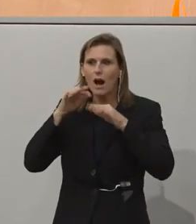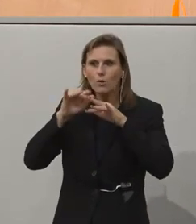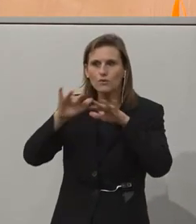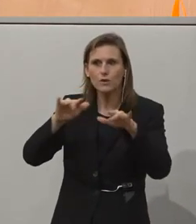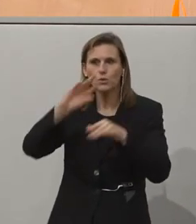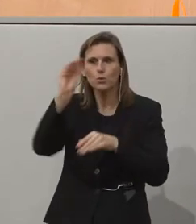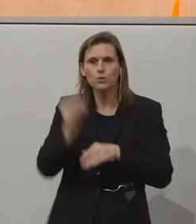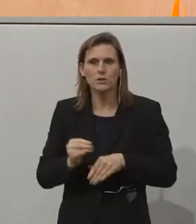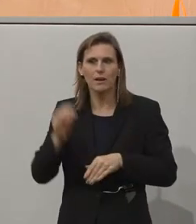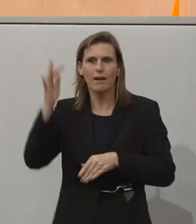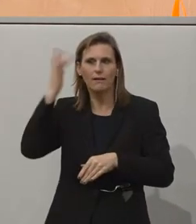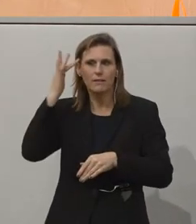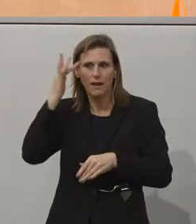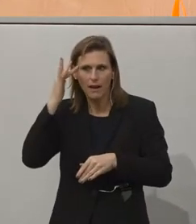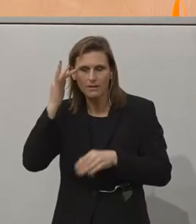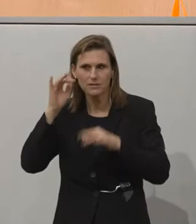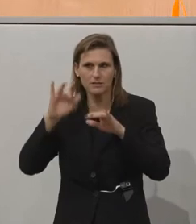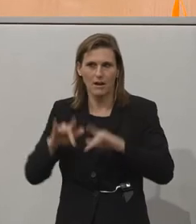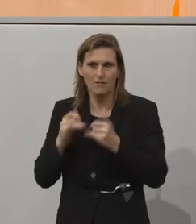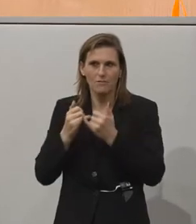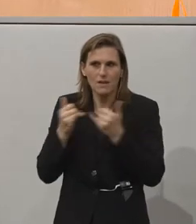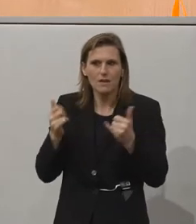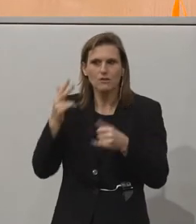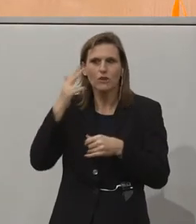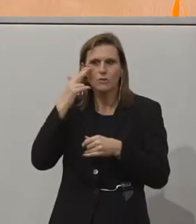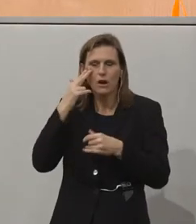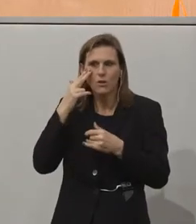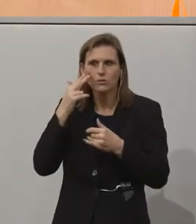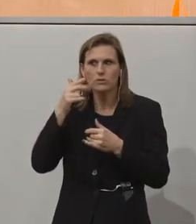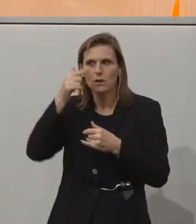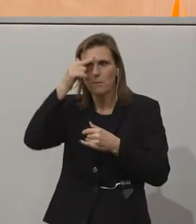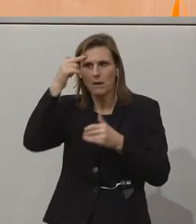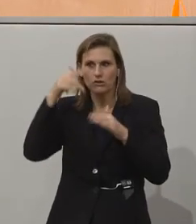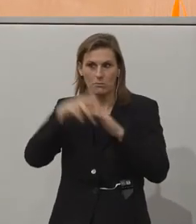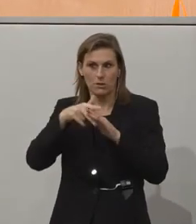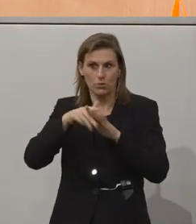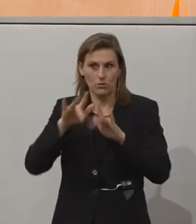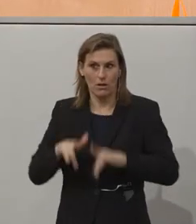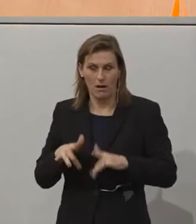web, on people with disabilities and their consumption of digital technologies?